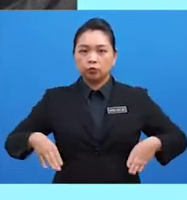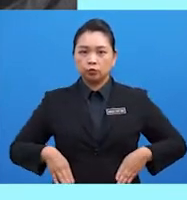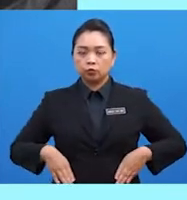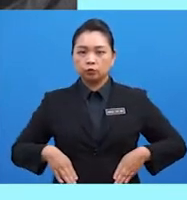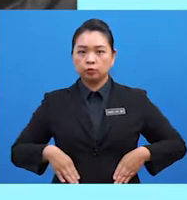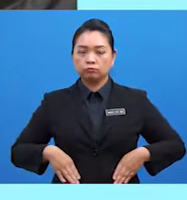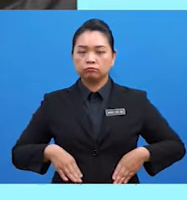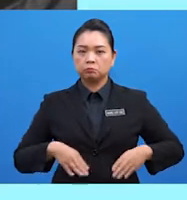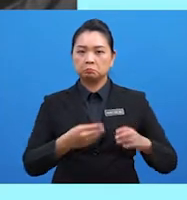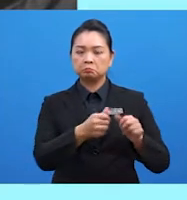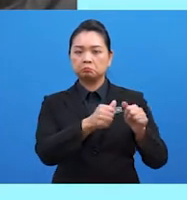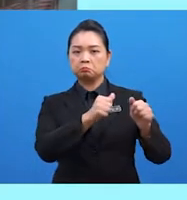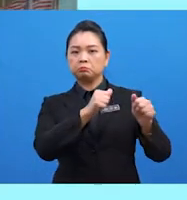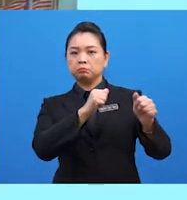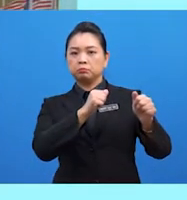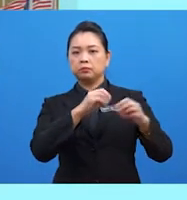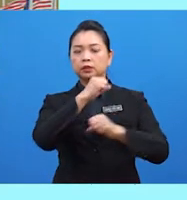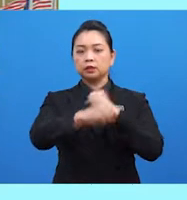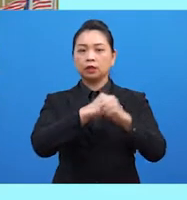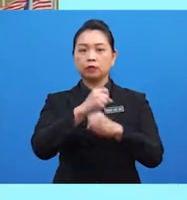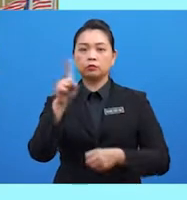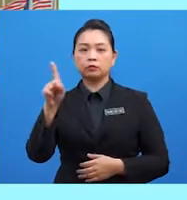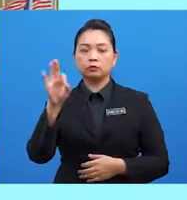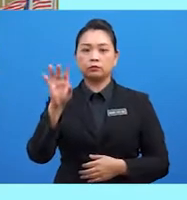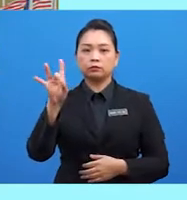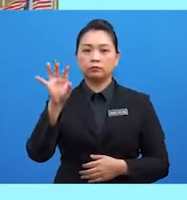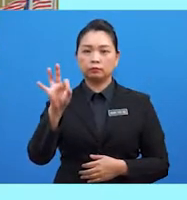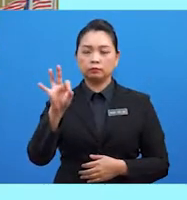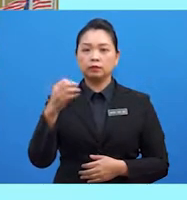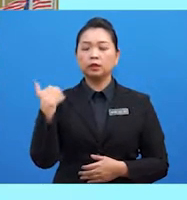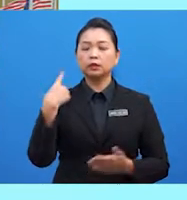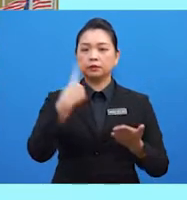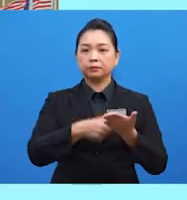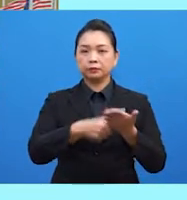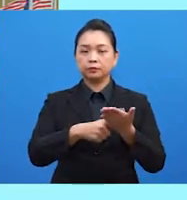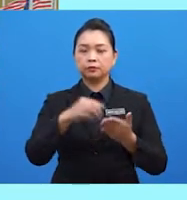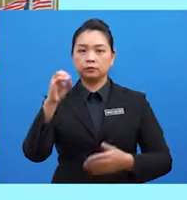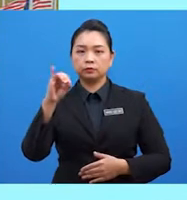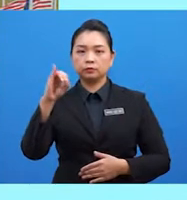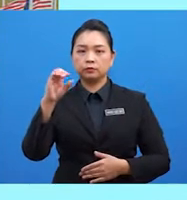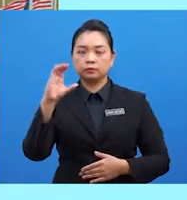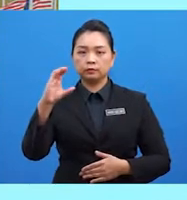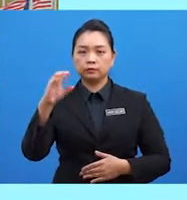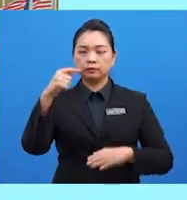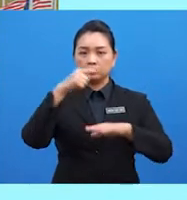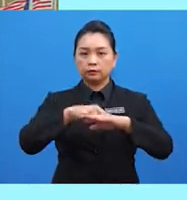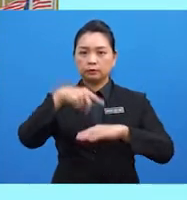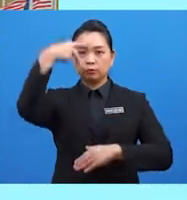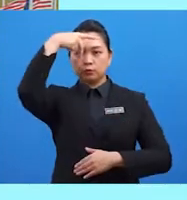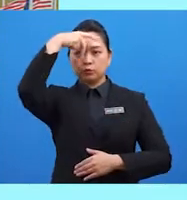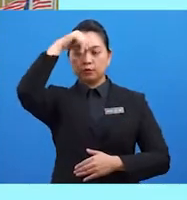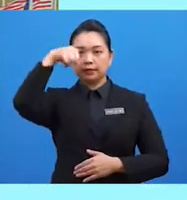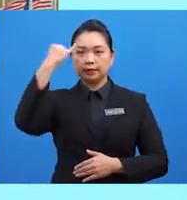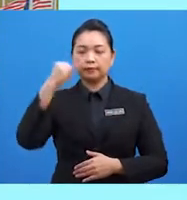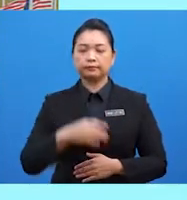pada tahun 1989. menganjurkan sidang kemuncak OIC ke-10 di Putrajaya pada